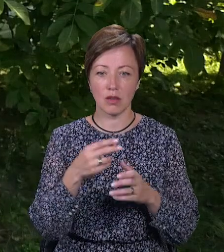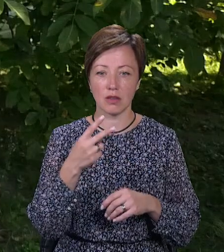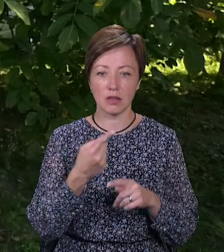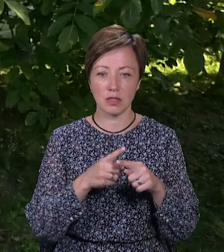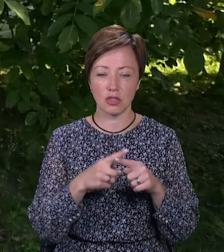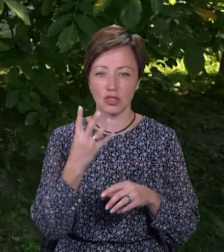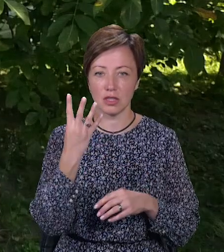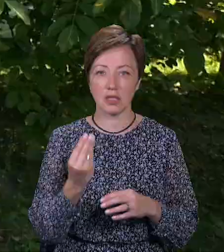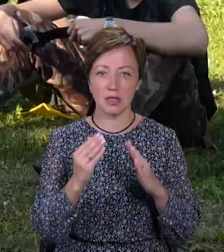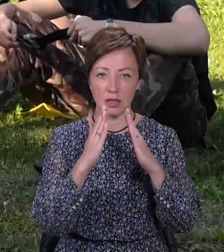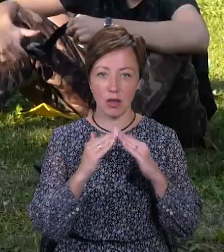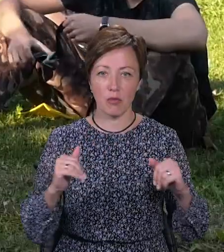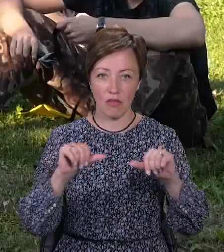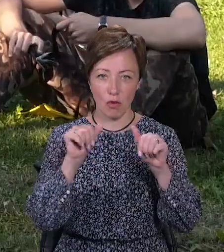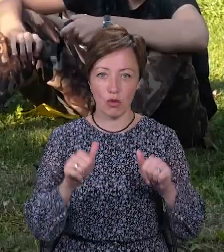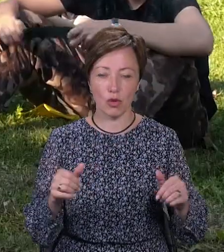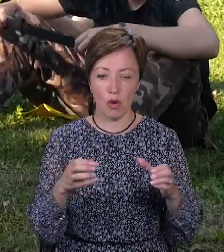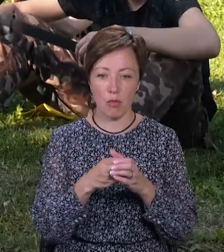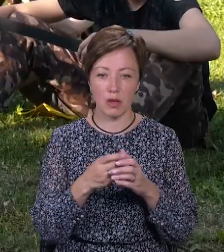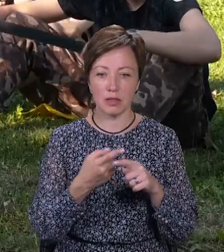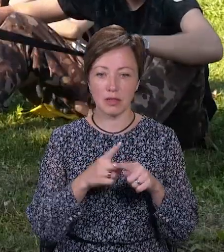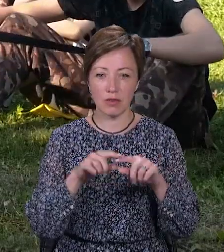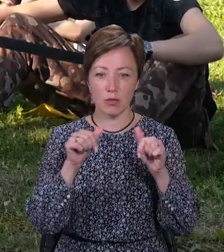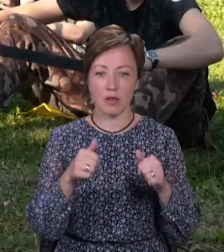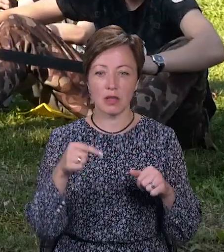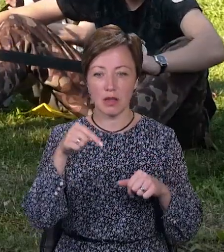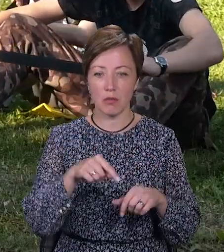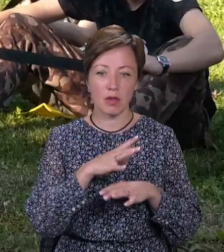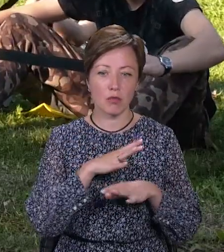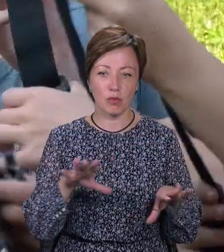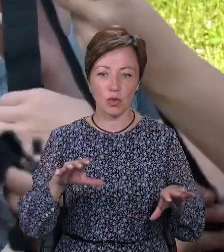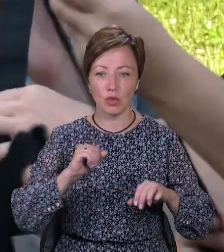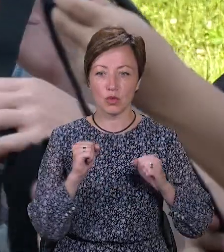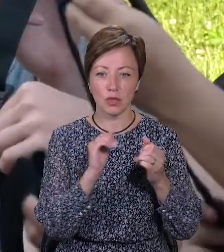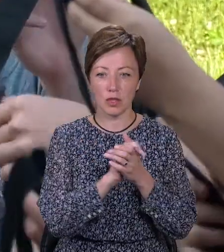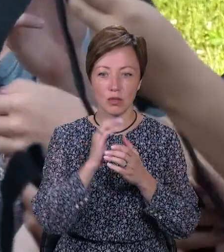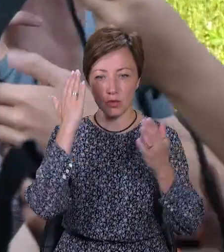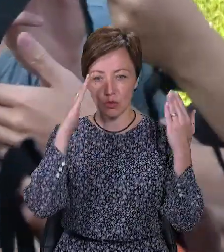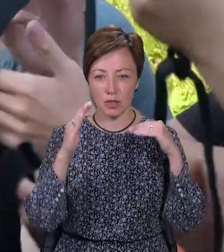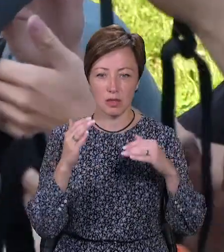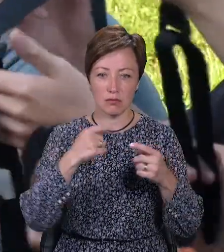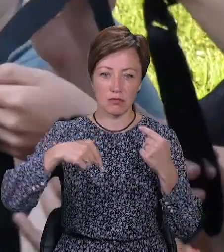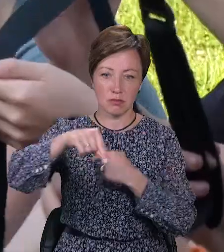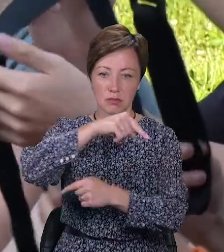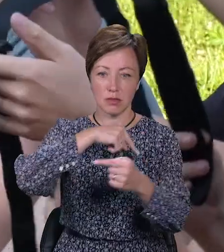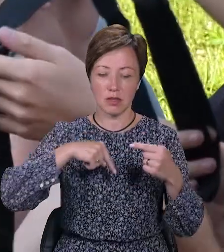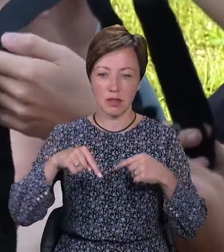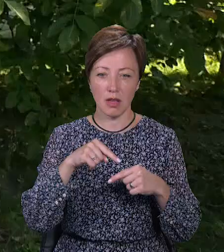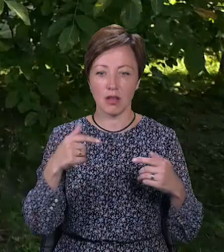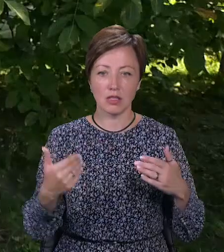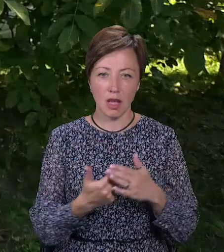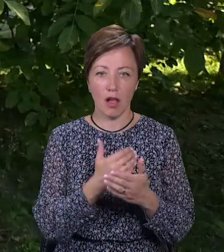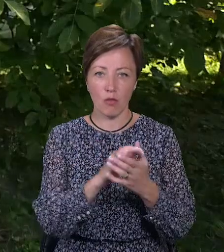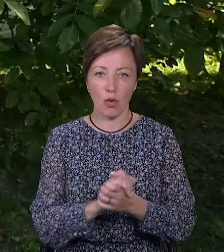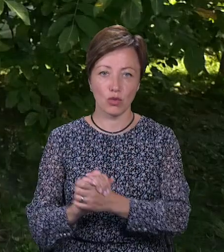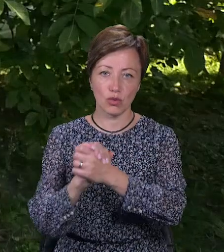табору, формуючи з себе таку команду. Ці гуртки ми формували так, аби там не було друзів, знайомих, намагалися для того, щоб наново подружити